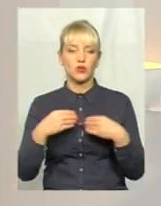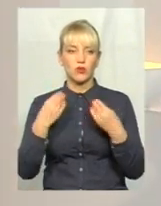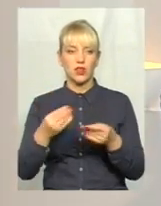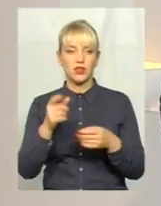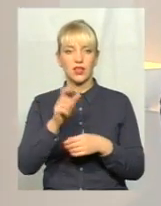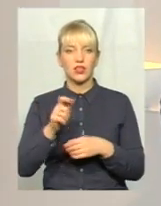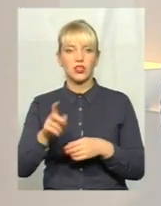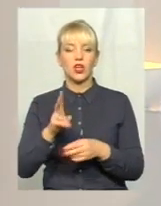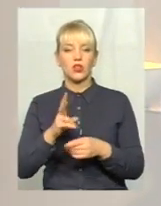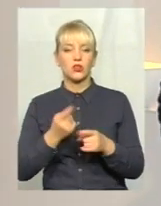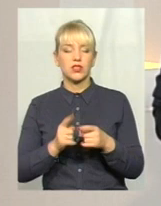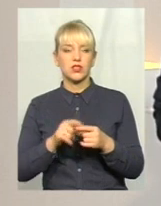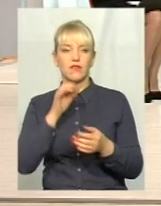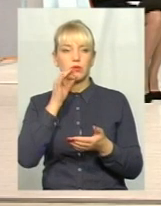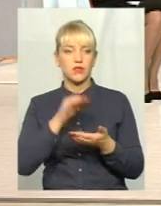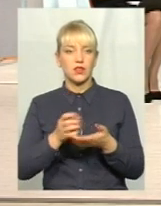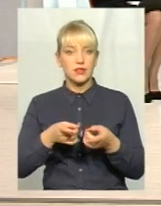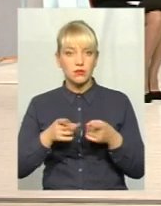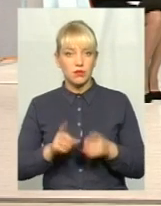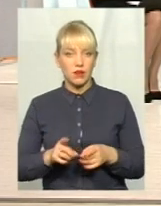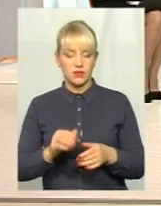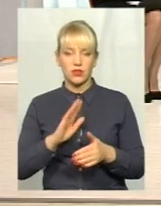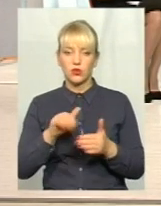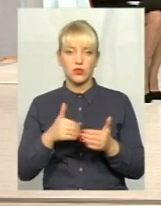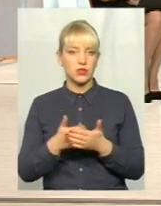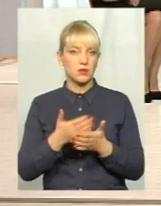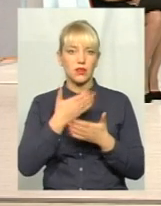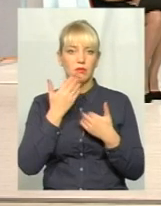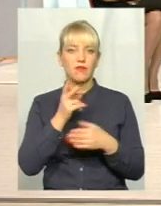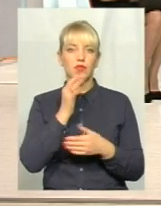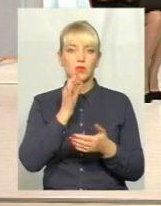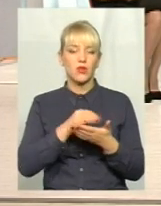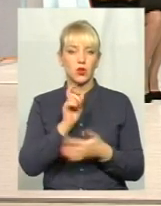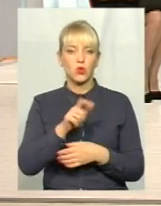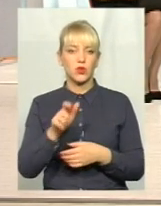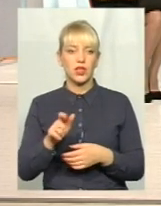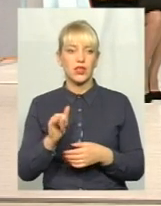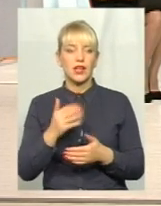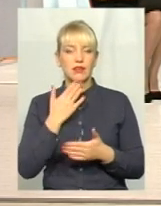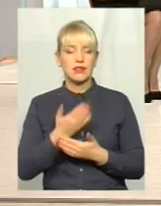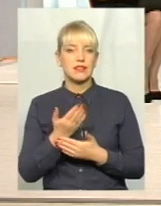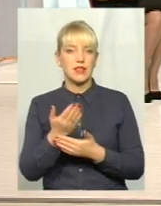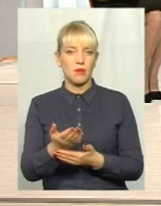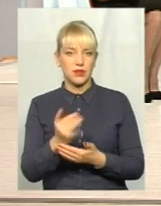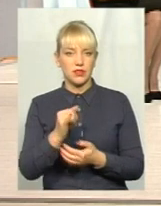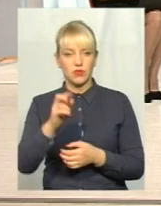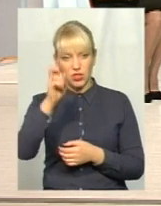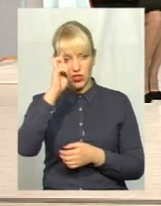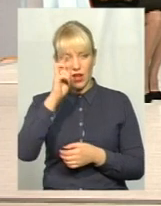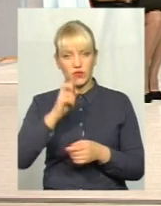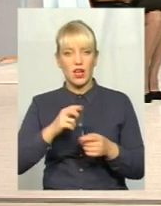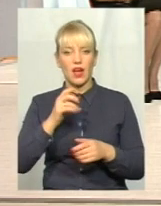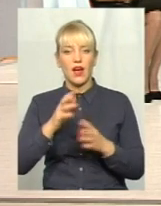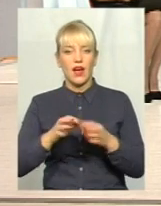інформацію, хто ж за це відповідає. Насправді, ми до сих пір не знайшли відповідальних людей. в запиті Державної архітектурно